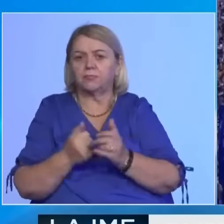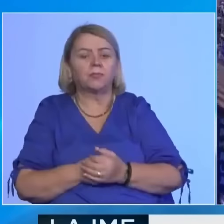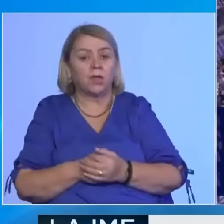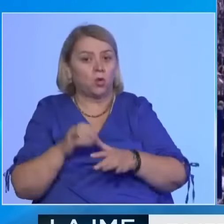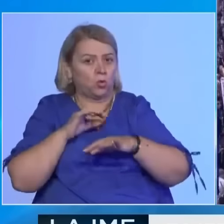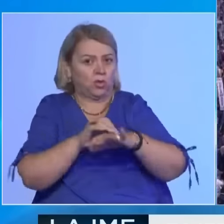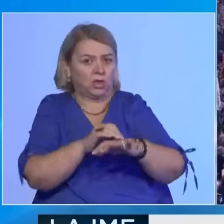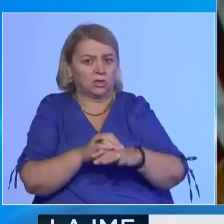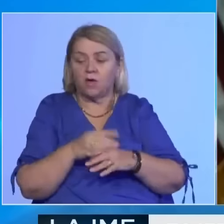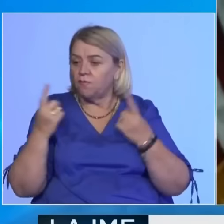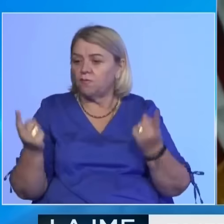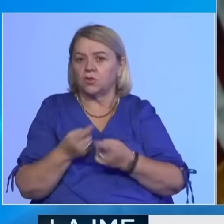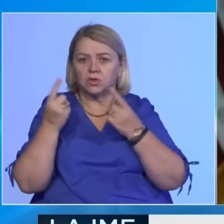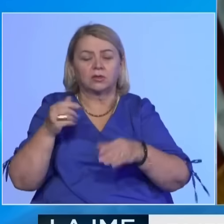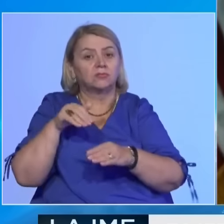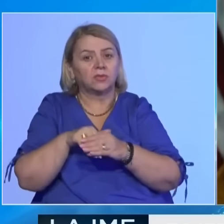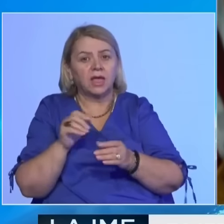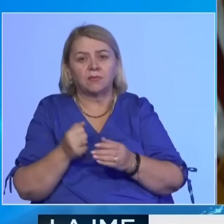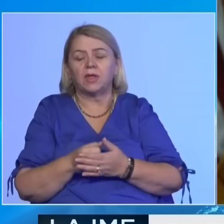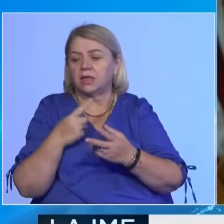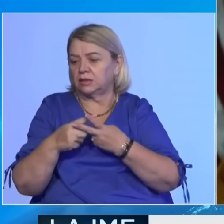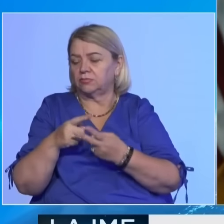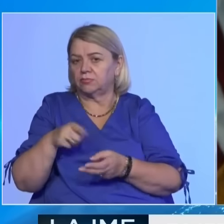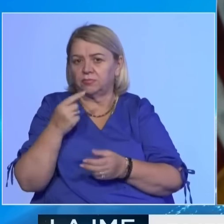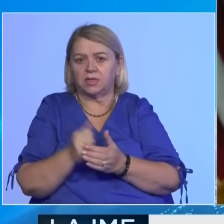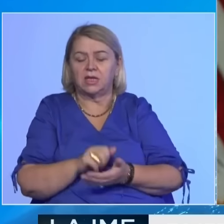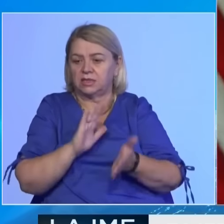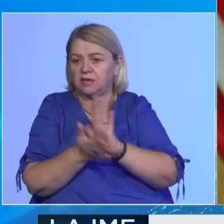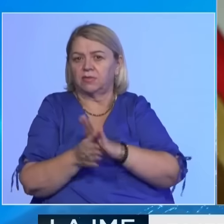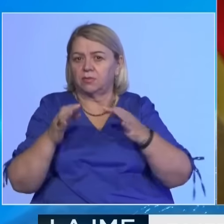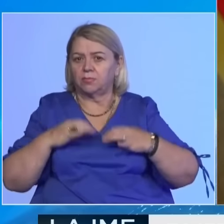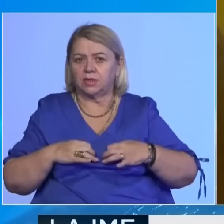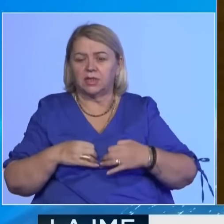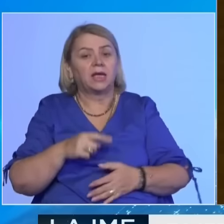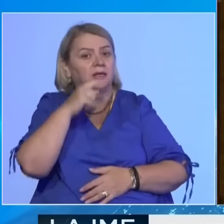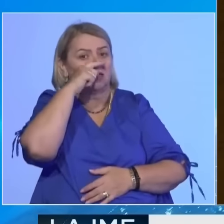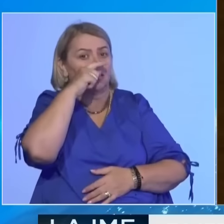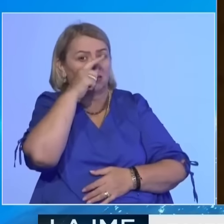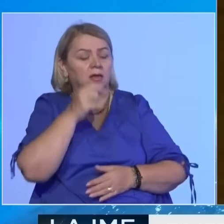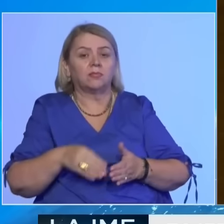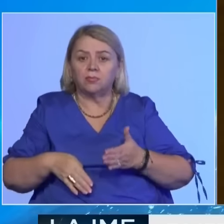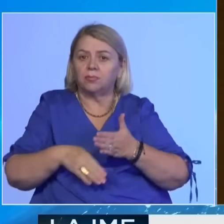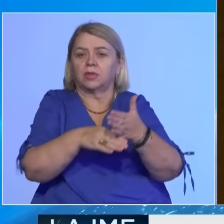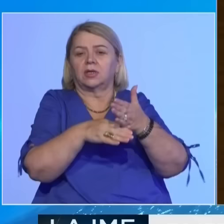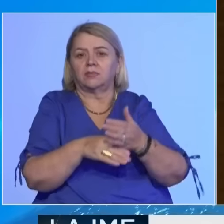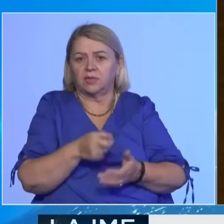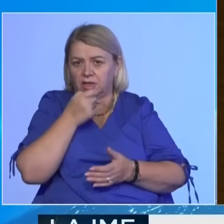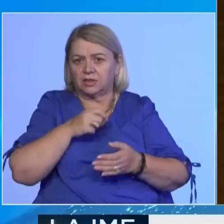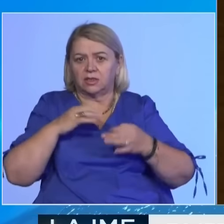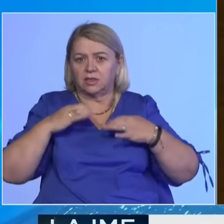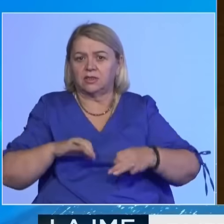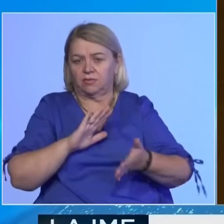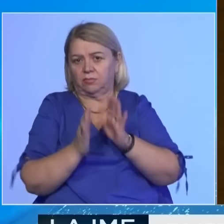dhejësja e fushatës së zëvëns presidentës Harris, ka thënë se zëvëns presidentja është krenare që e ka përkrahën e ishë zëvëns